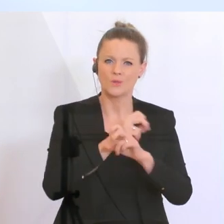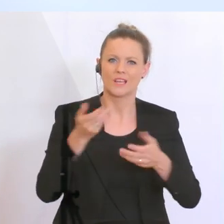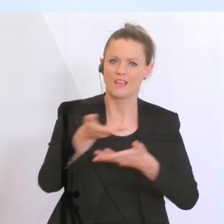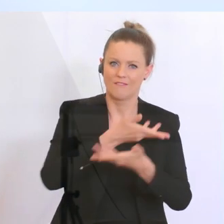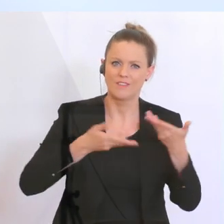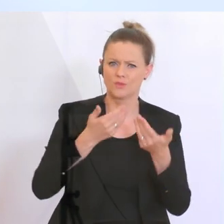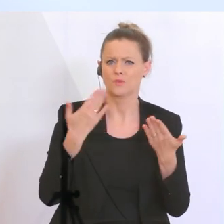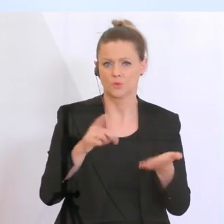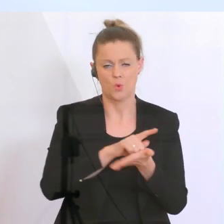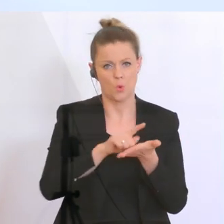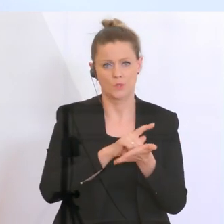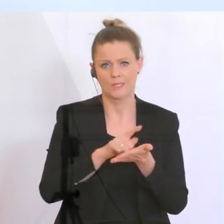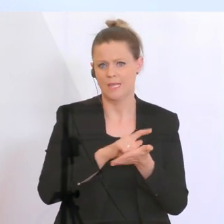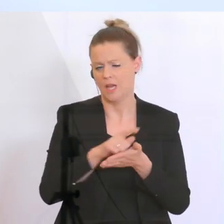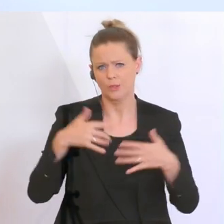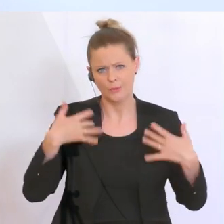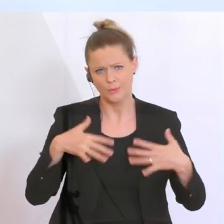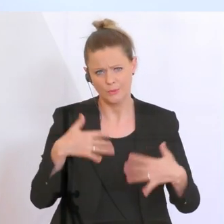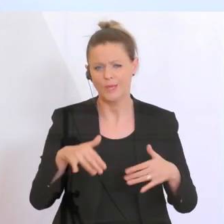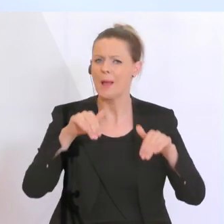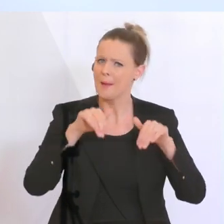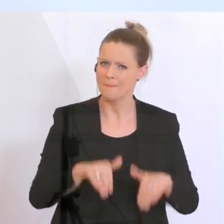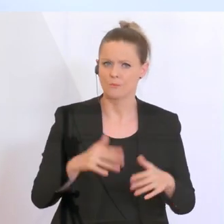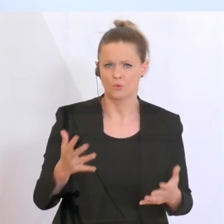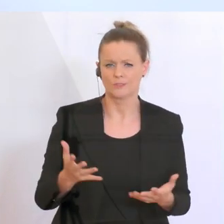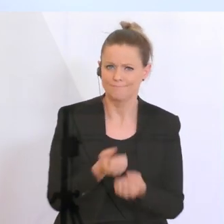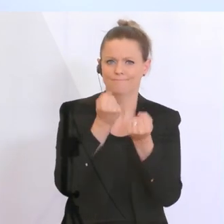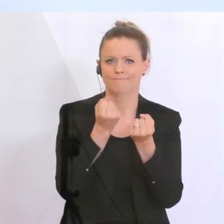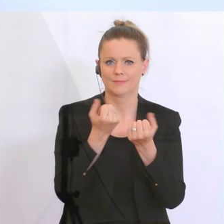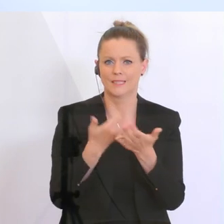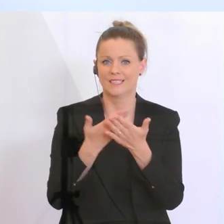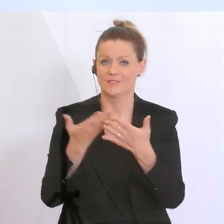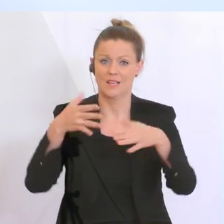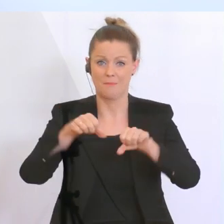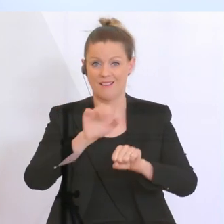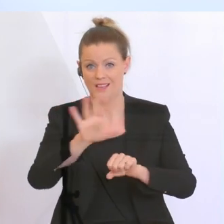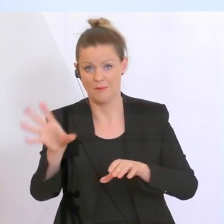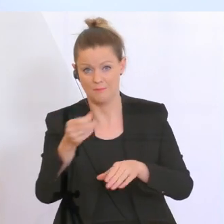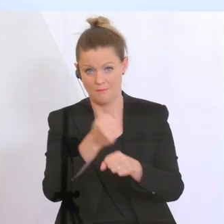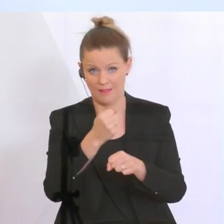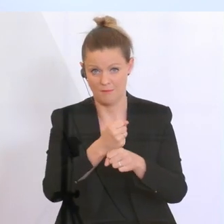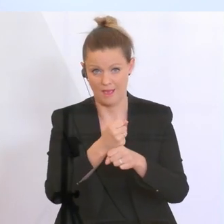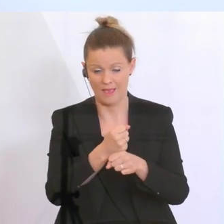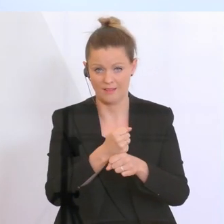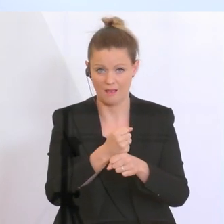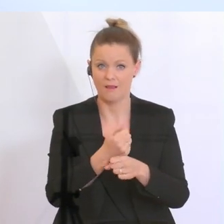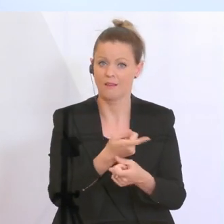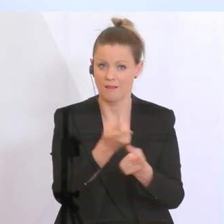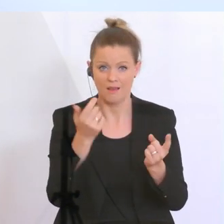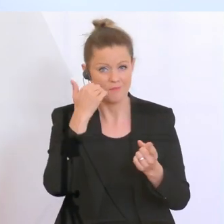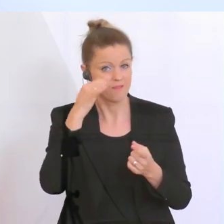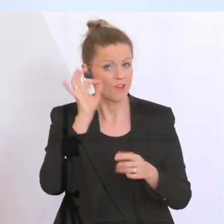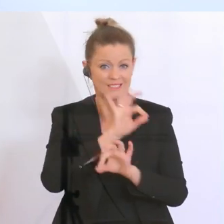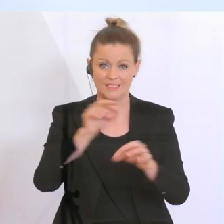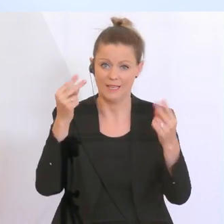stürmische Zeit gemeinsam bringen. da ist das Thema der Banken, der Beitrag der Mitarbeiterinnen und Mitarbeiter dort